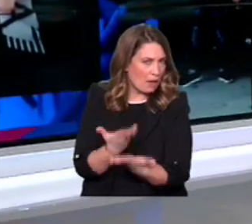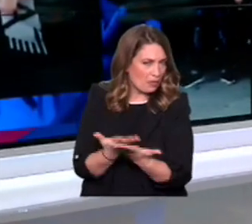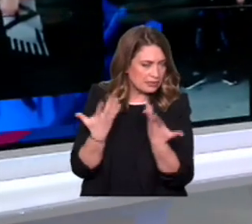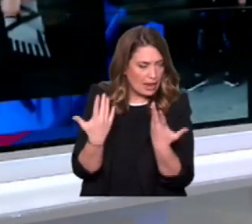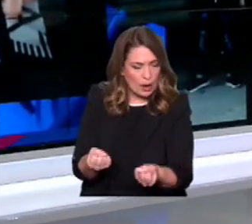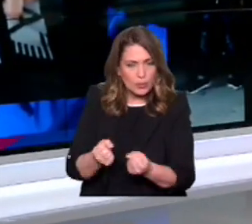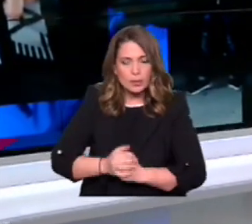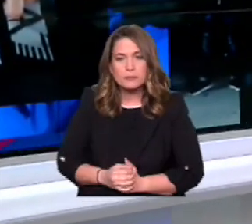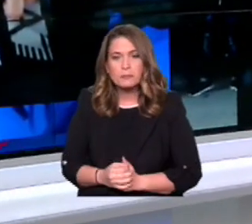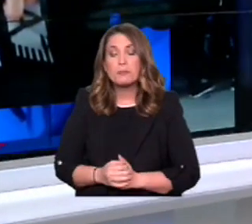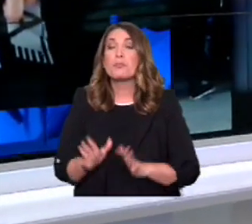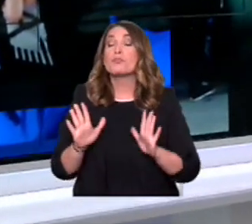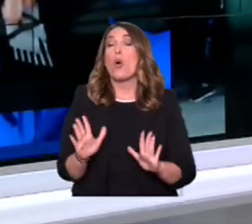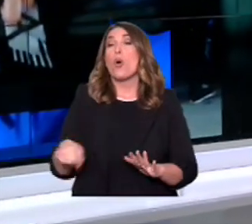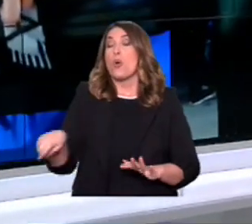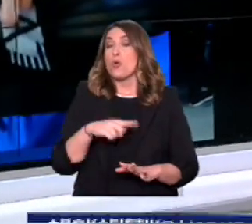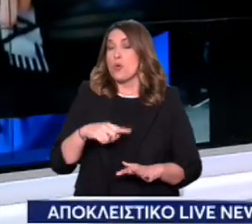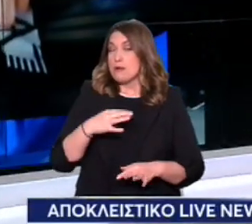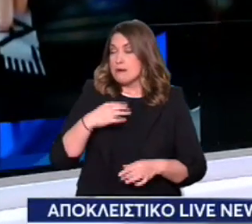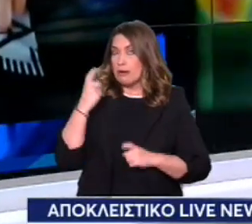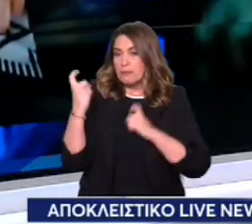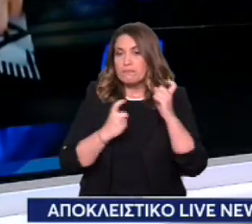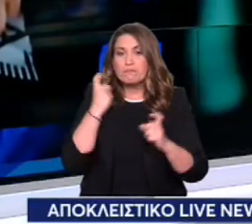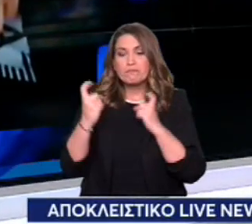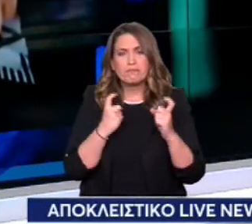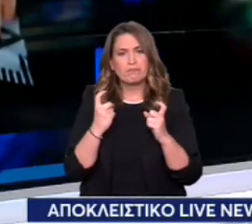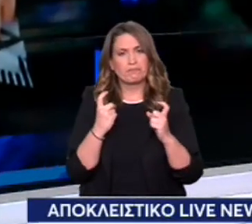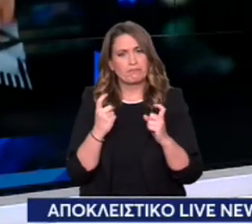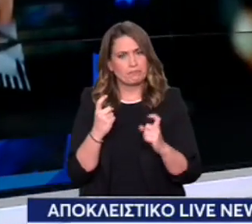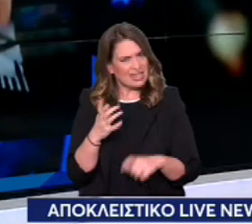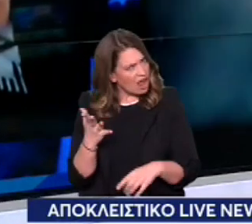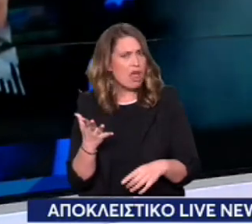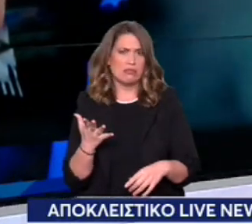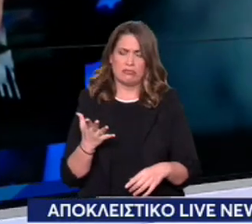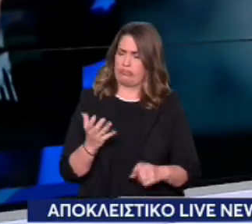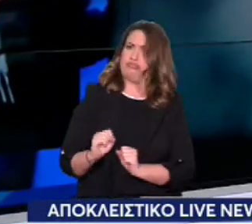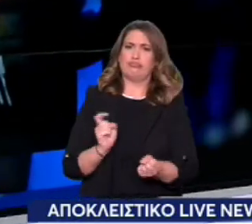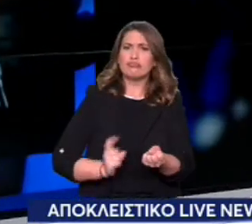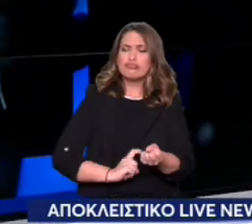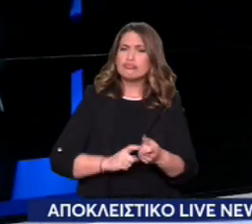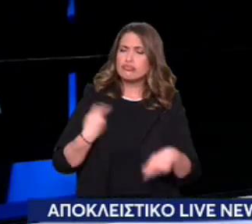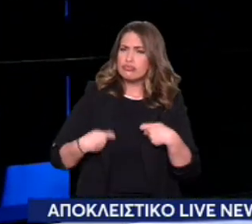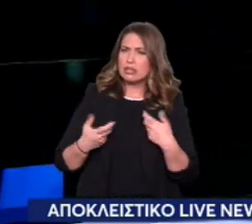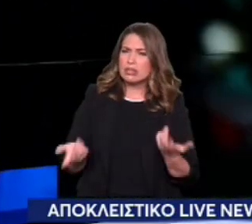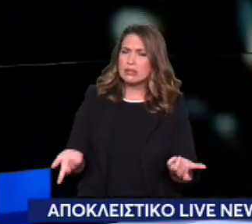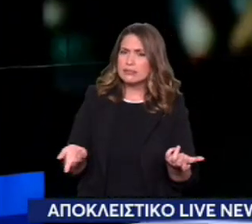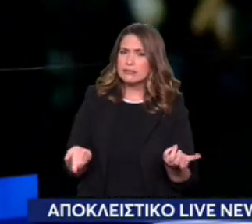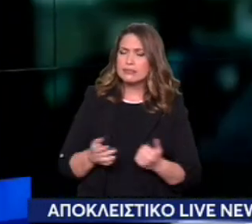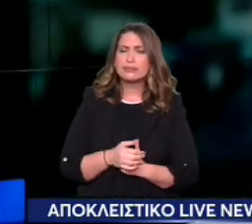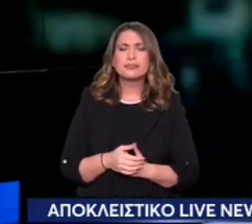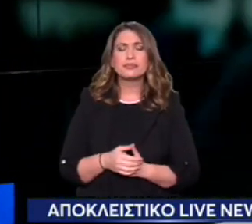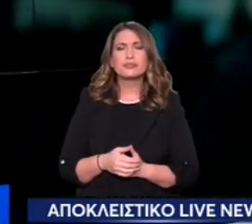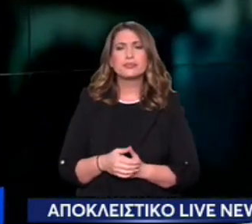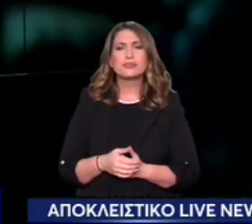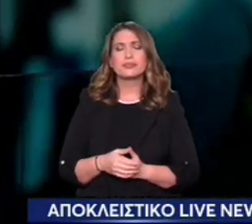Αυτό που μας προξενεί την απορία και την αντίδραση, αν θέλετε, είναι ότι μιλάμε για μια ψημορία,